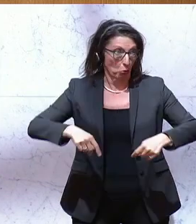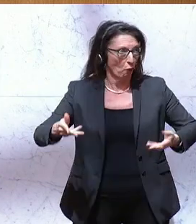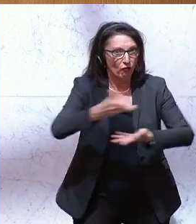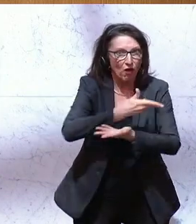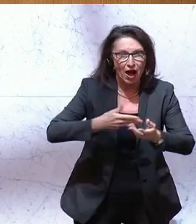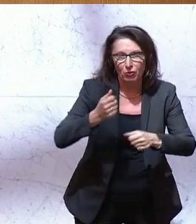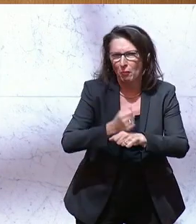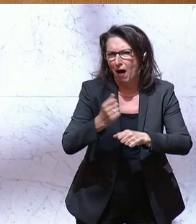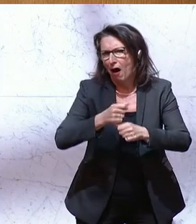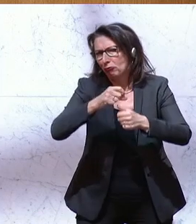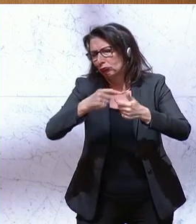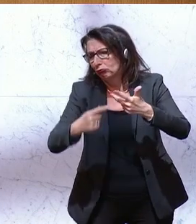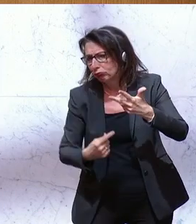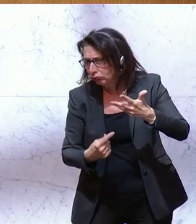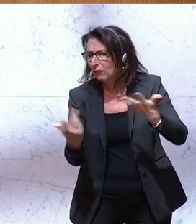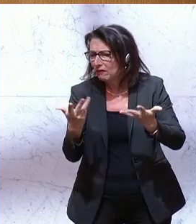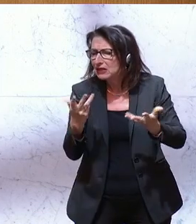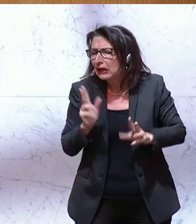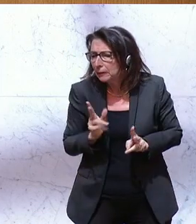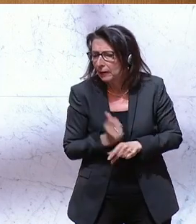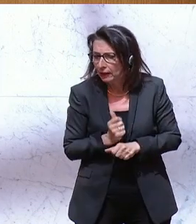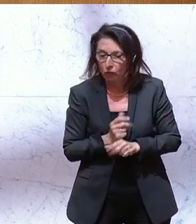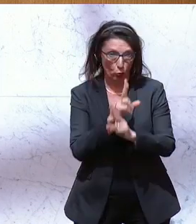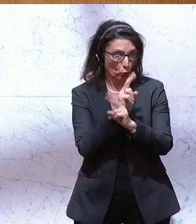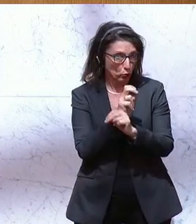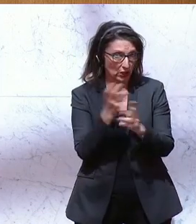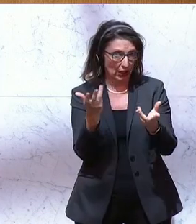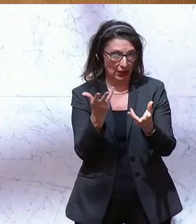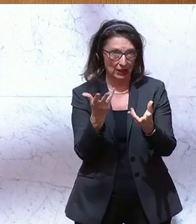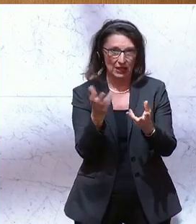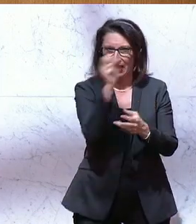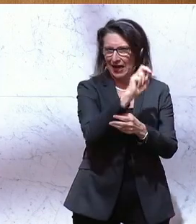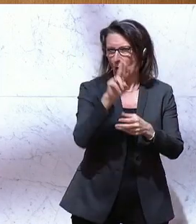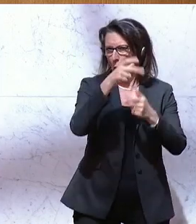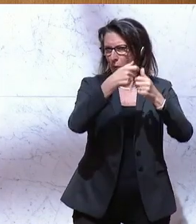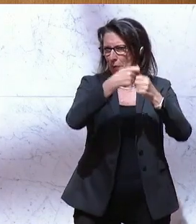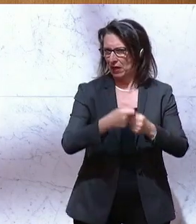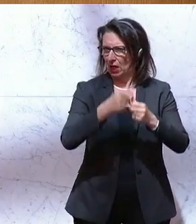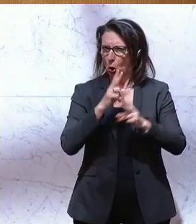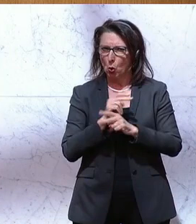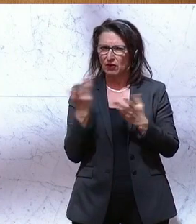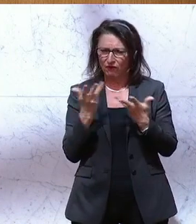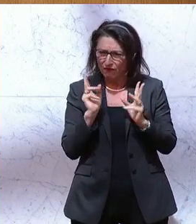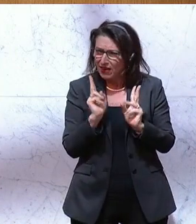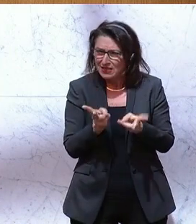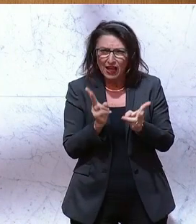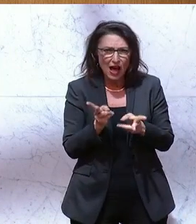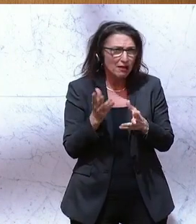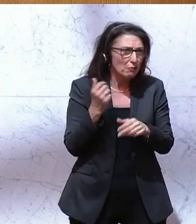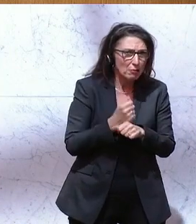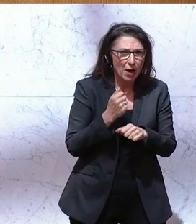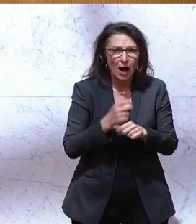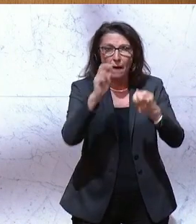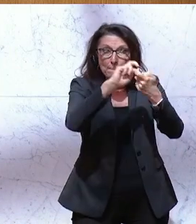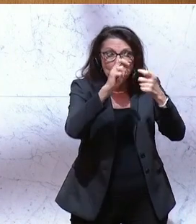beitragen? In Österreich, was können wir als Mitgliedsland in der EU beitragen in Brüssel? Dass es zu einer